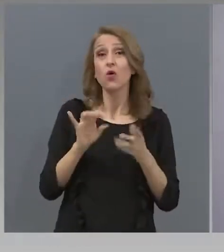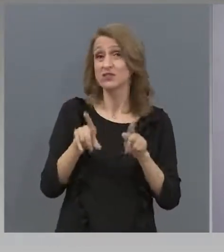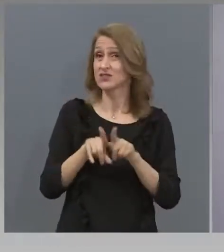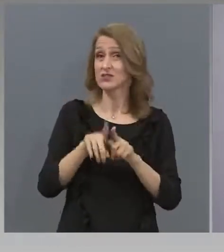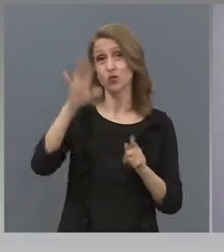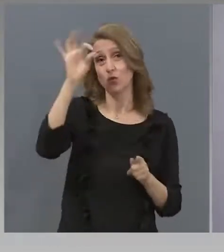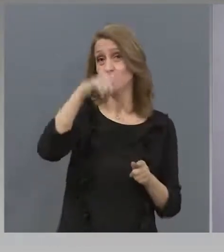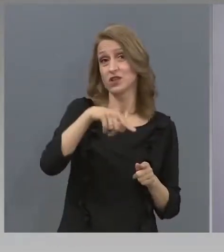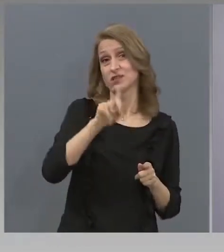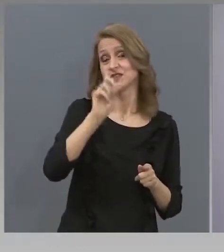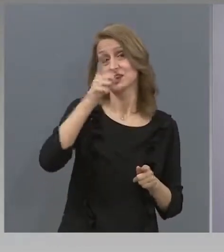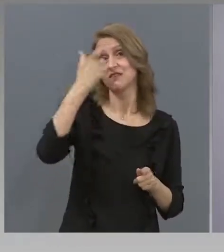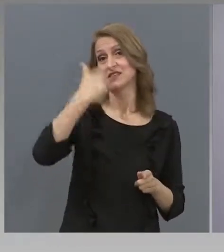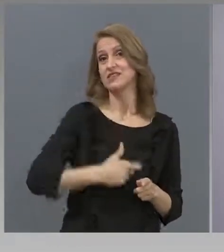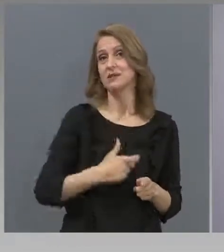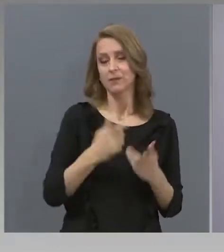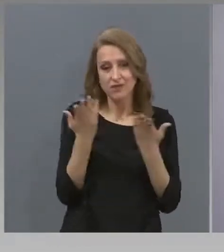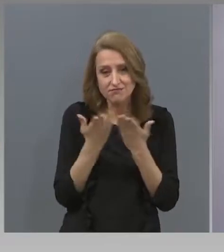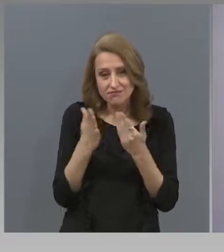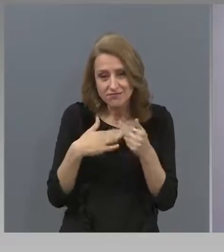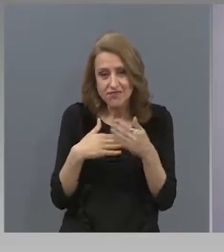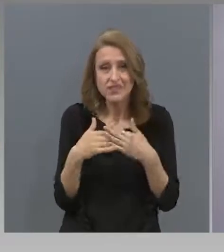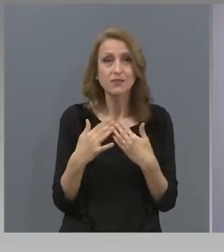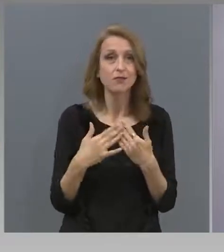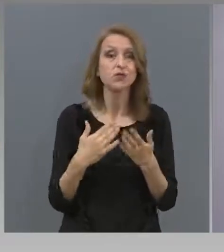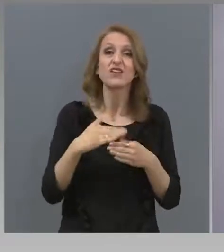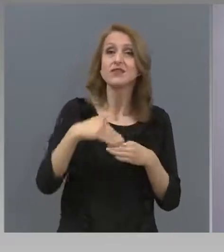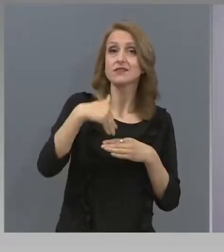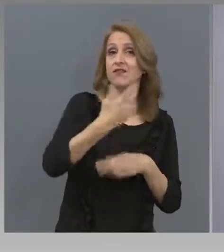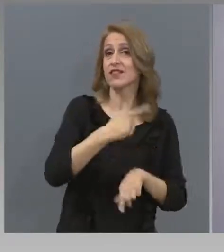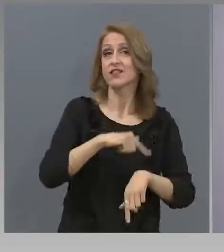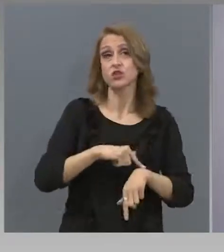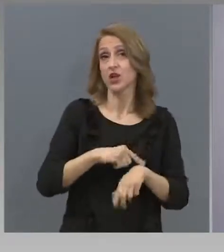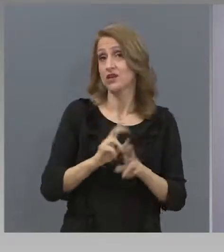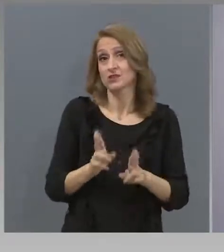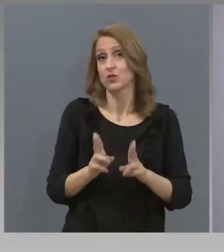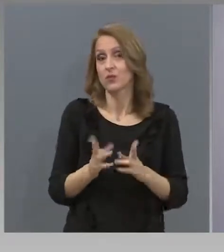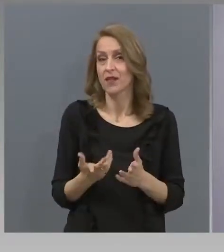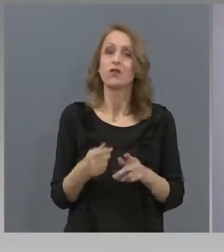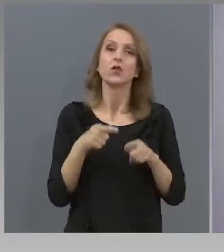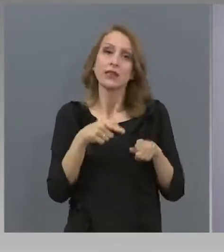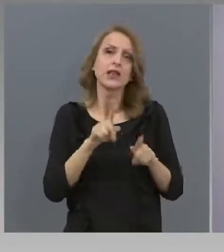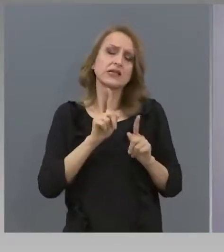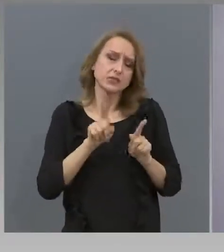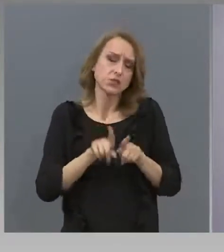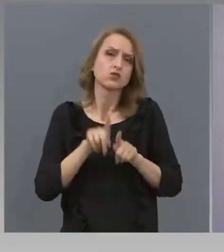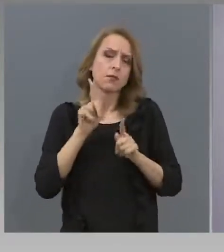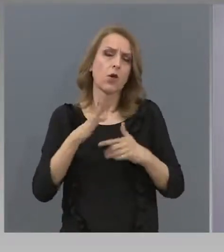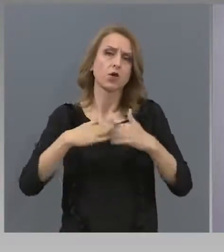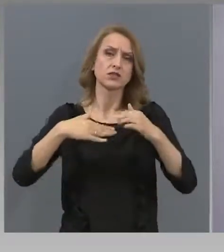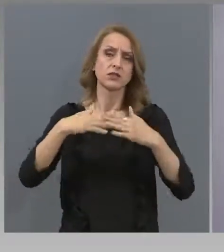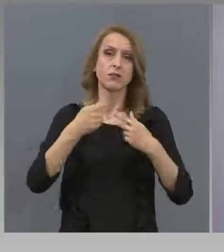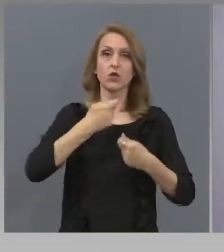подготовка, учението извън час, което също е възможност да се подготвят за изпит. А ако някой случайно в